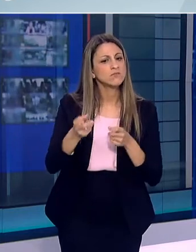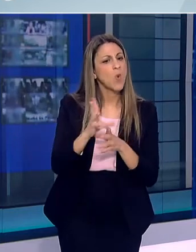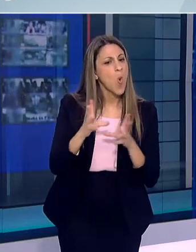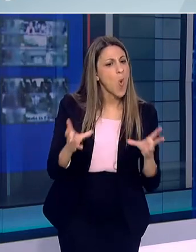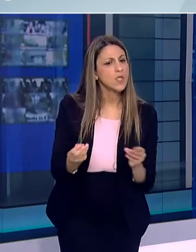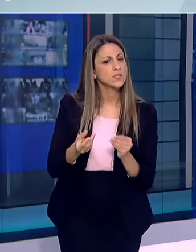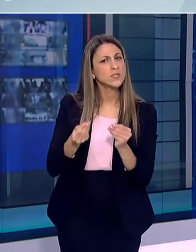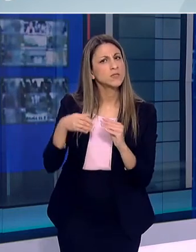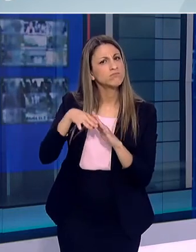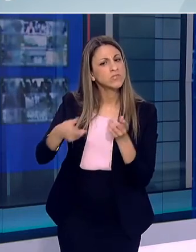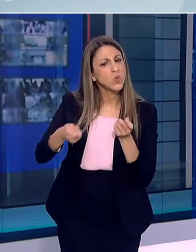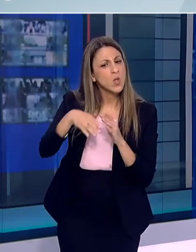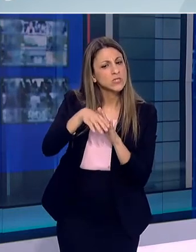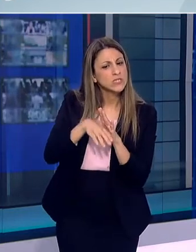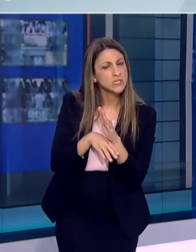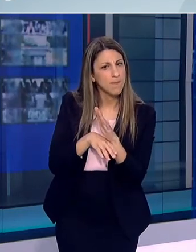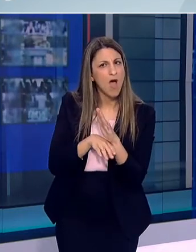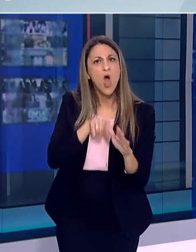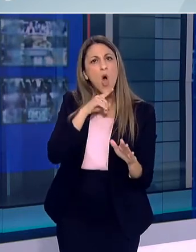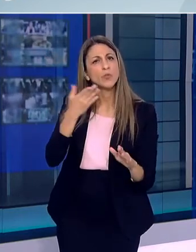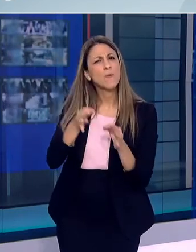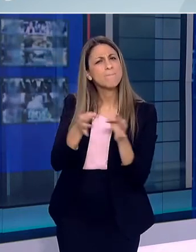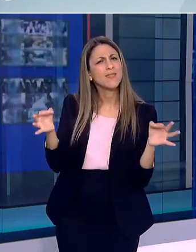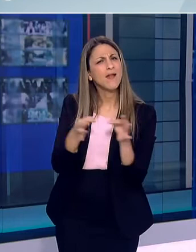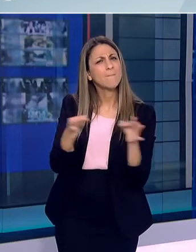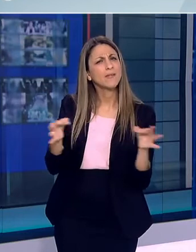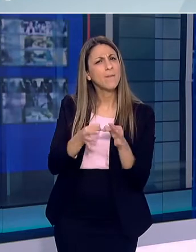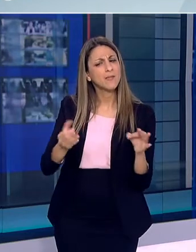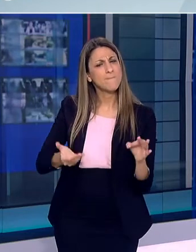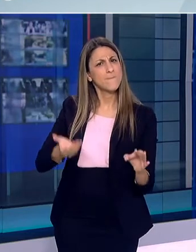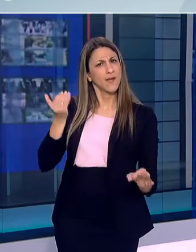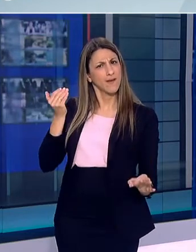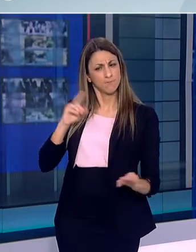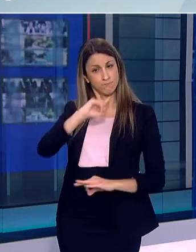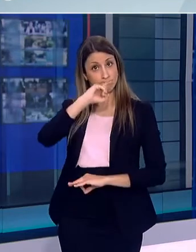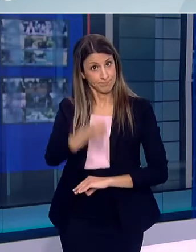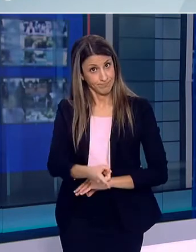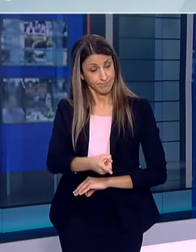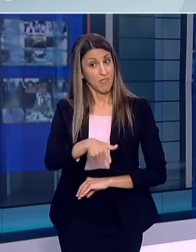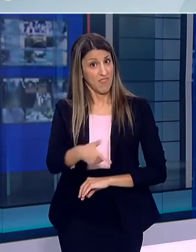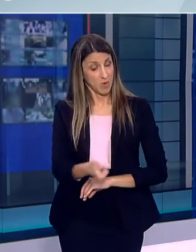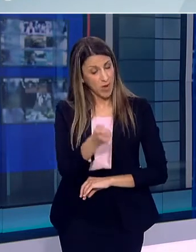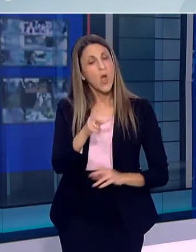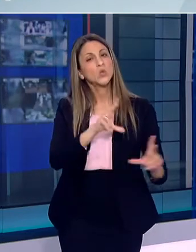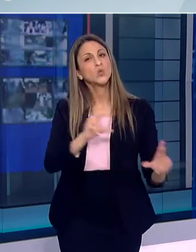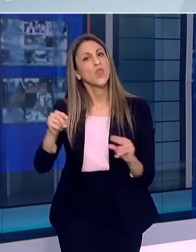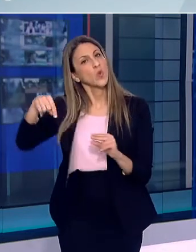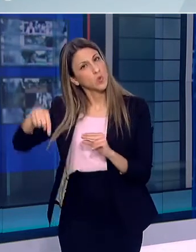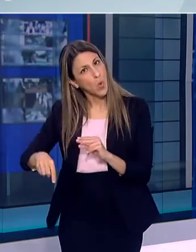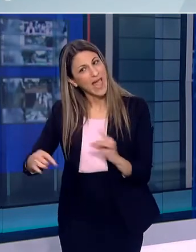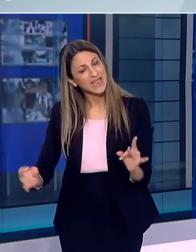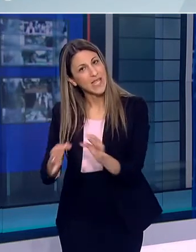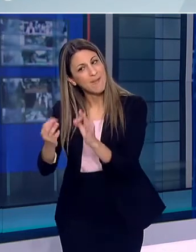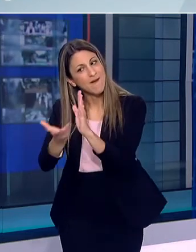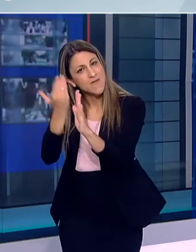στεγανοποίησης και ανάσχεσης της πανδημίας τον προηγούμενο χρόνο νομίζω ότι με την ίδια συνέπεια θα εγγυηθούμε και τους όρους ασφάλειας του γενικού